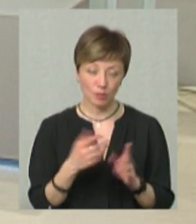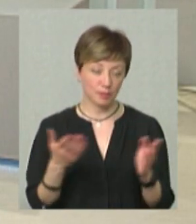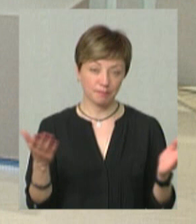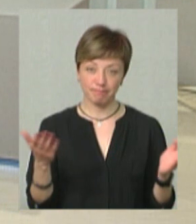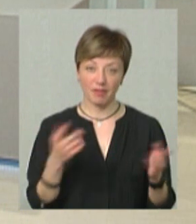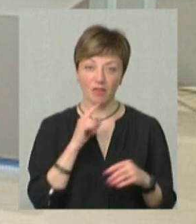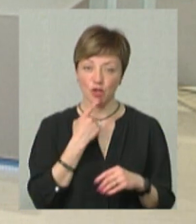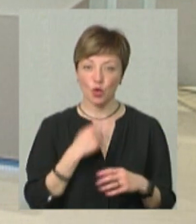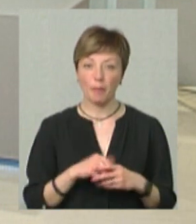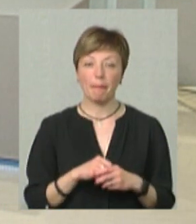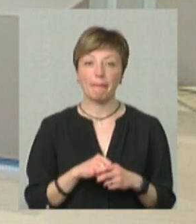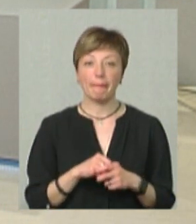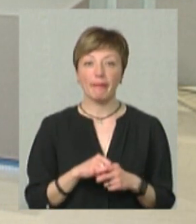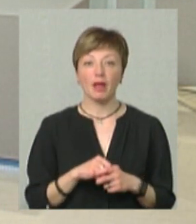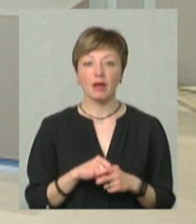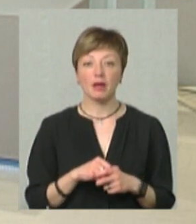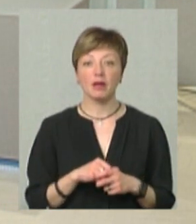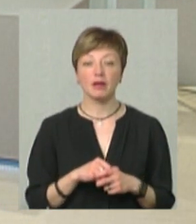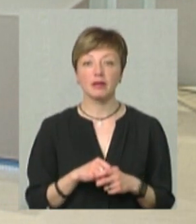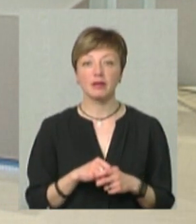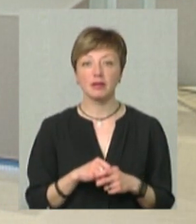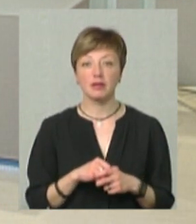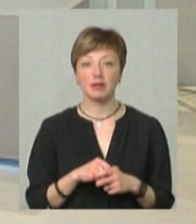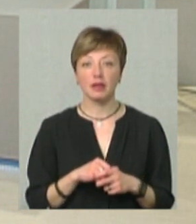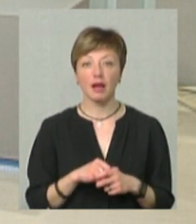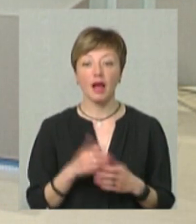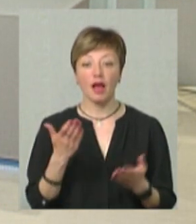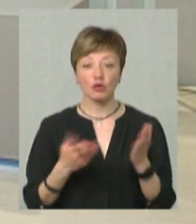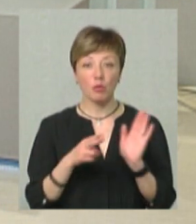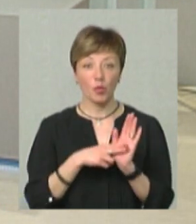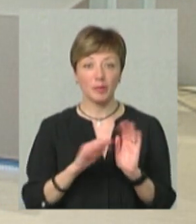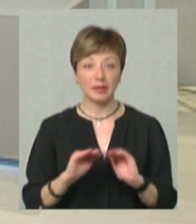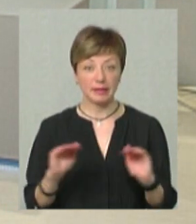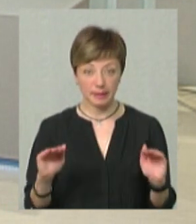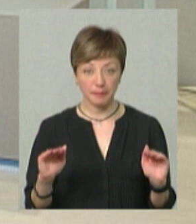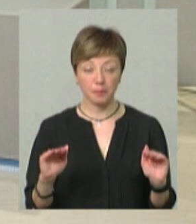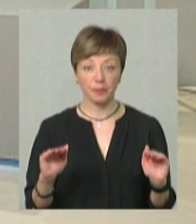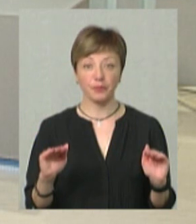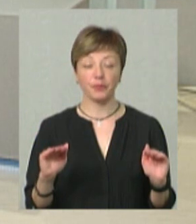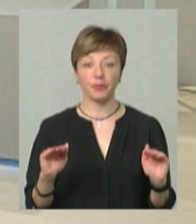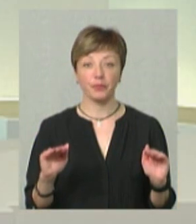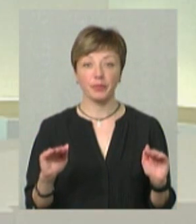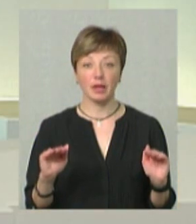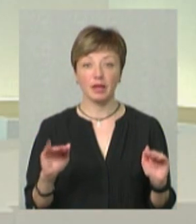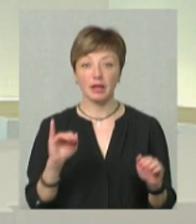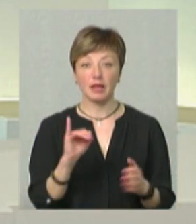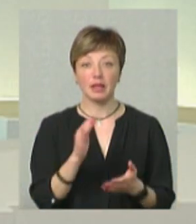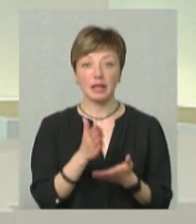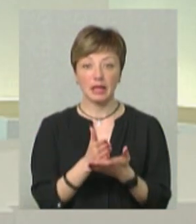це важко. Ну, поговорю, що якщо прописані сьогодні малолітні і